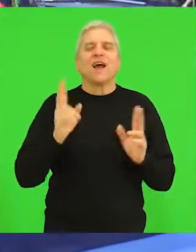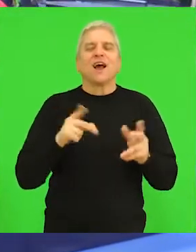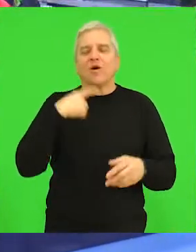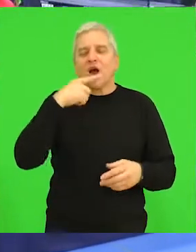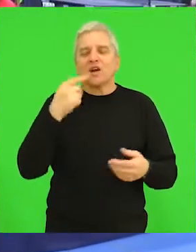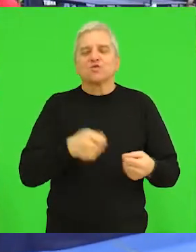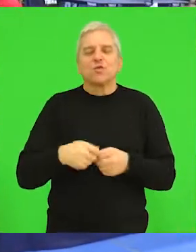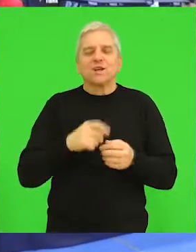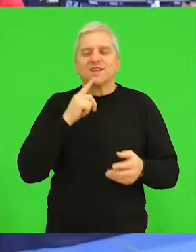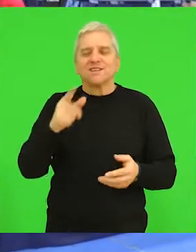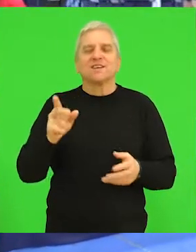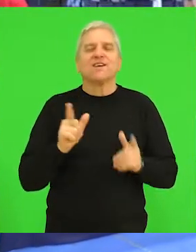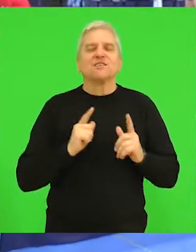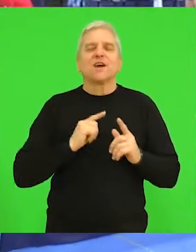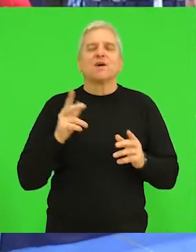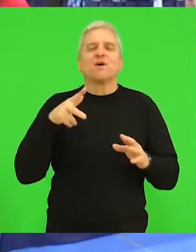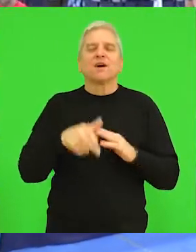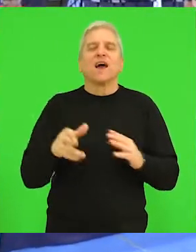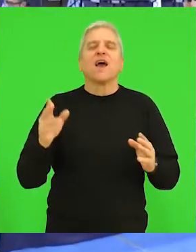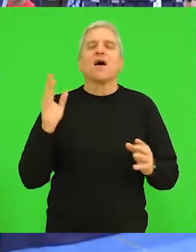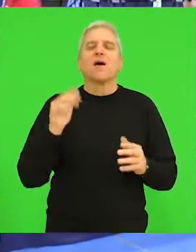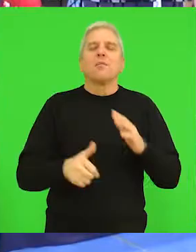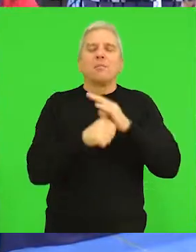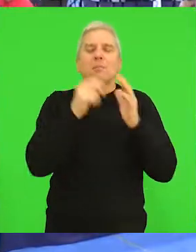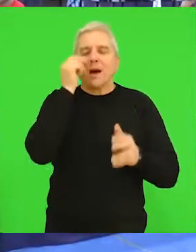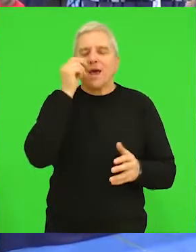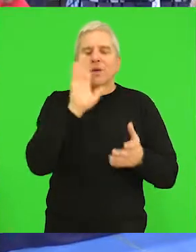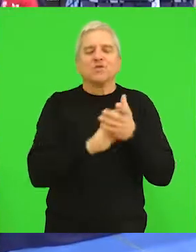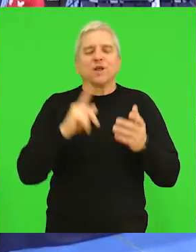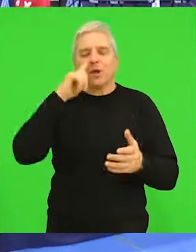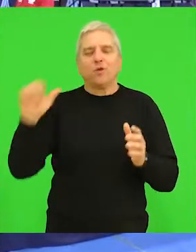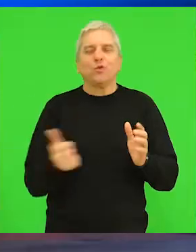rečima organizatora očekuje se i kraje maja odnosno početkom juna